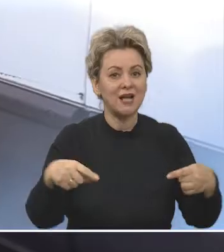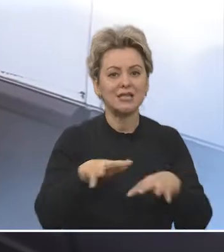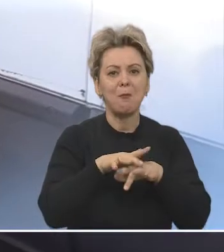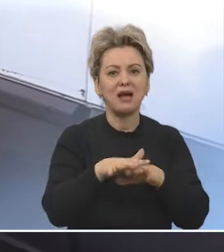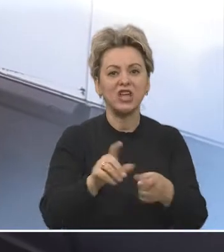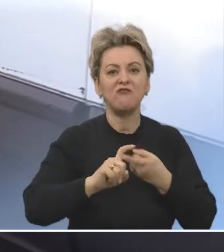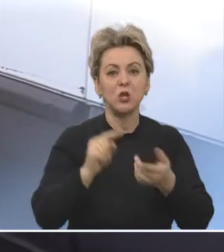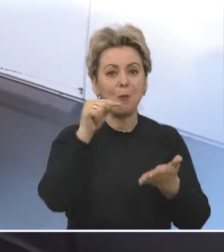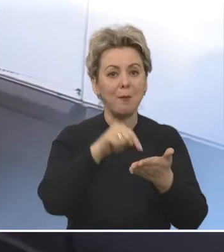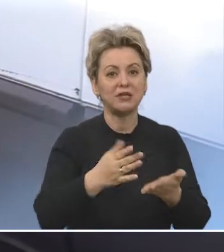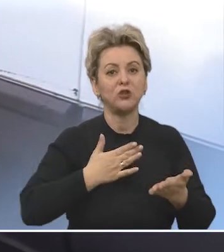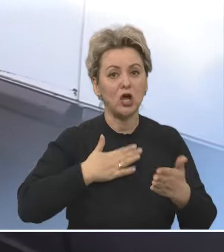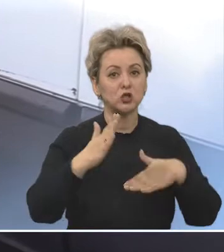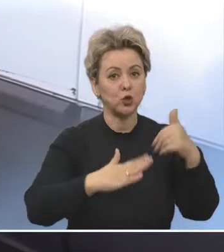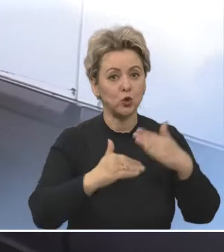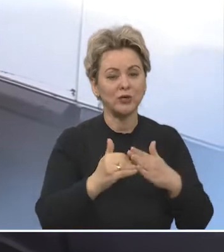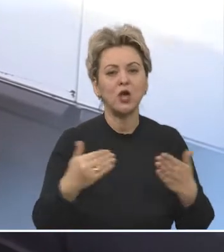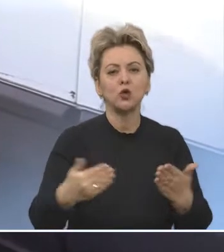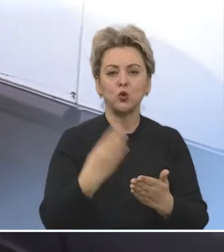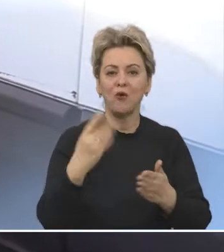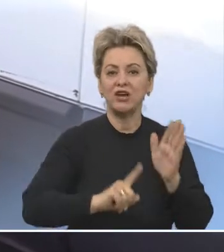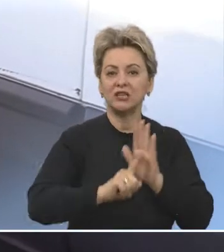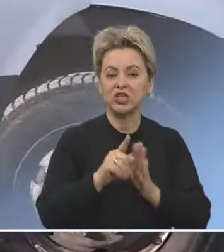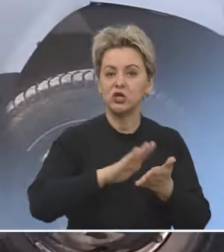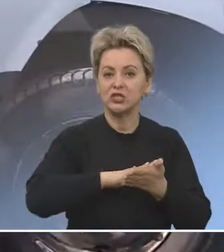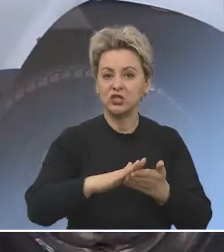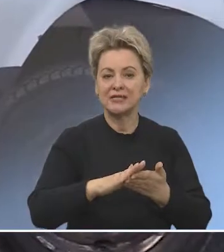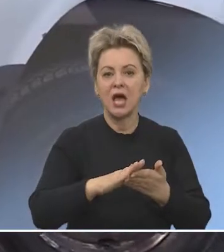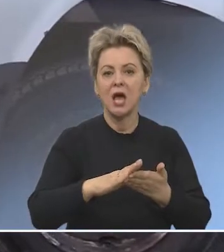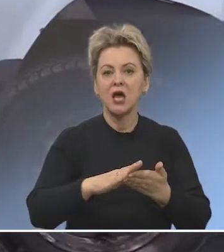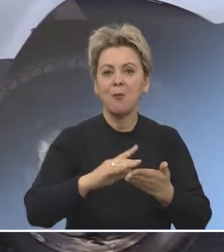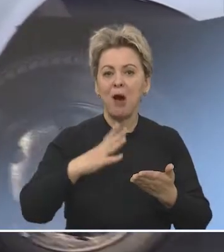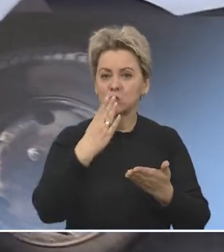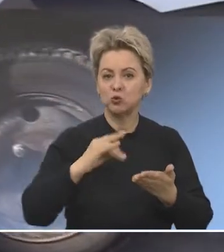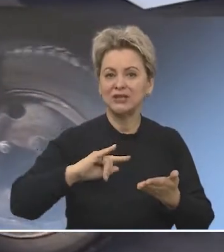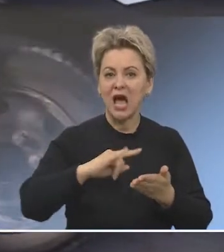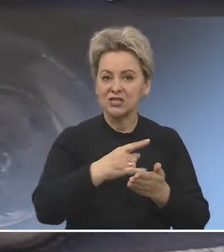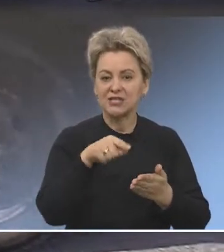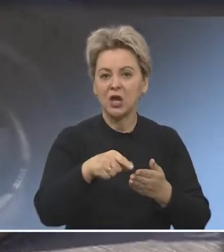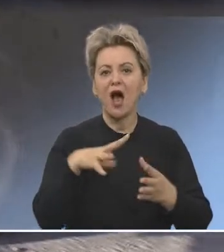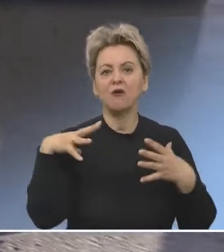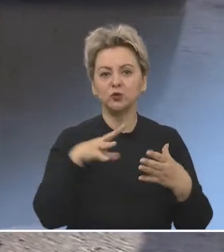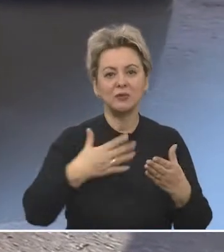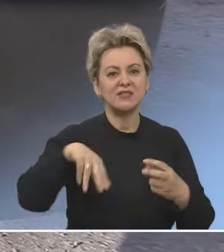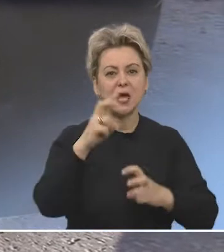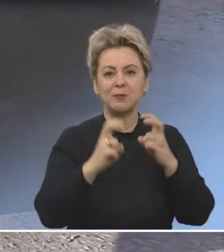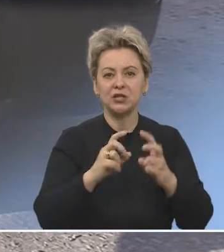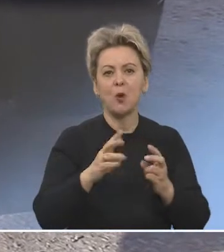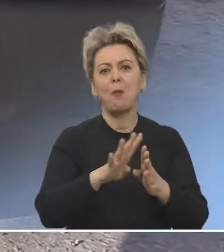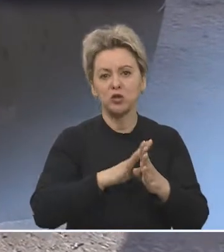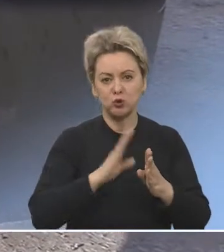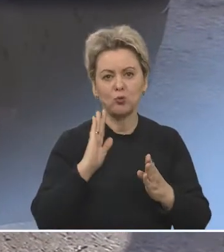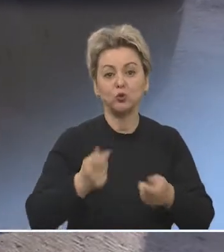ручки бактерии и вирусы попадают на наши руки. В Новошахтинске началась дезинфекция маршрутных такси и автобусов. Все предприятия